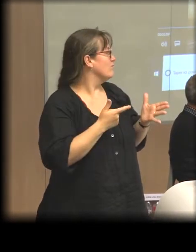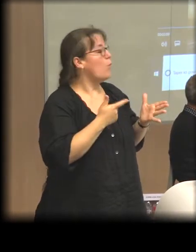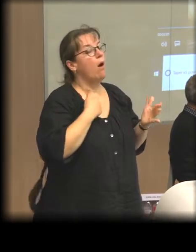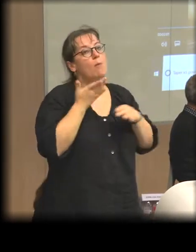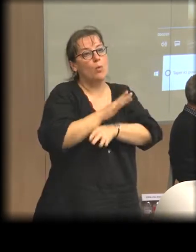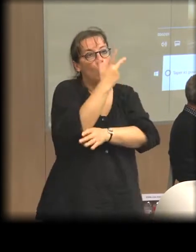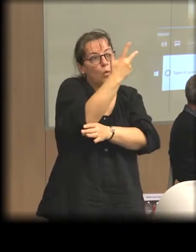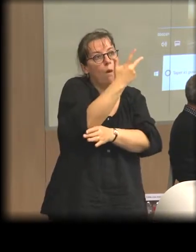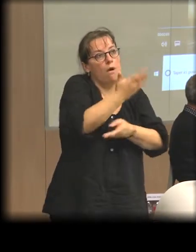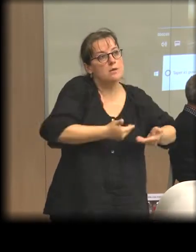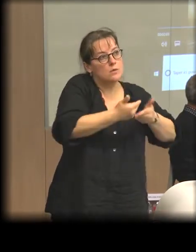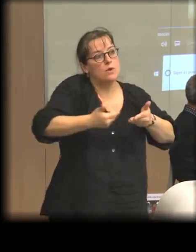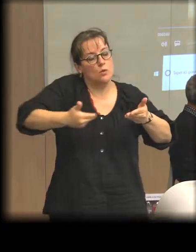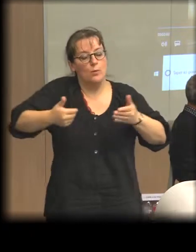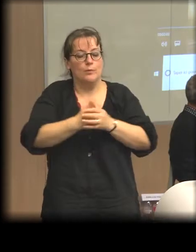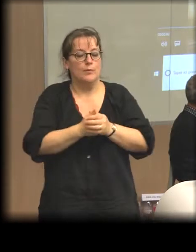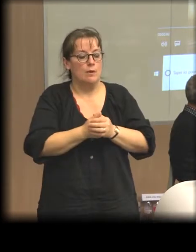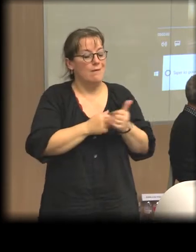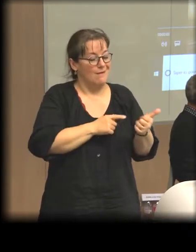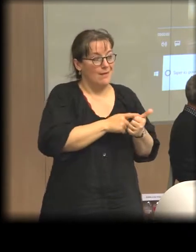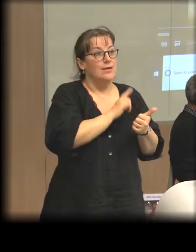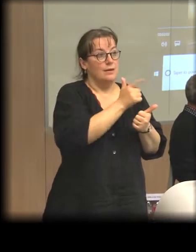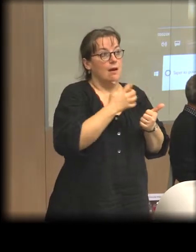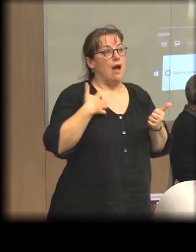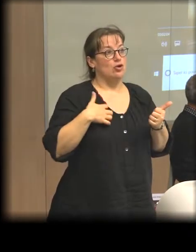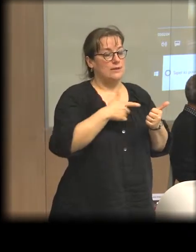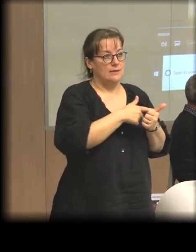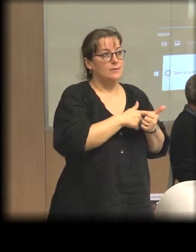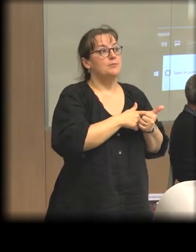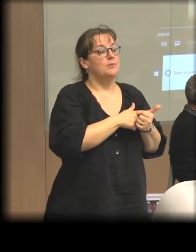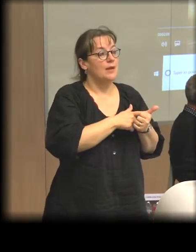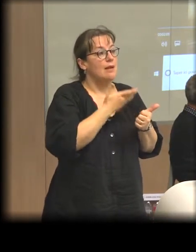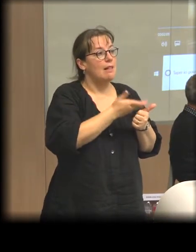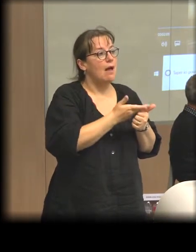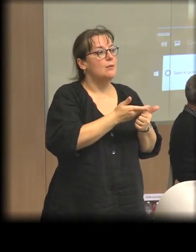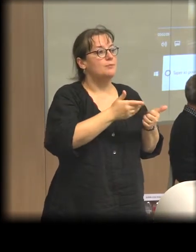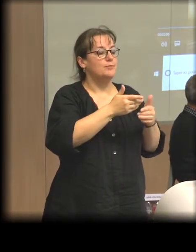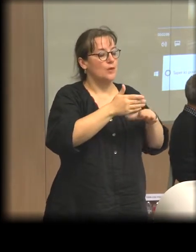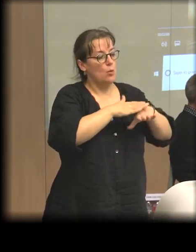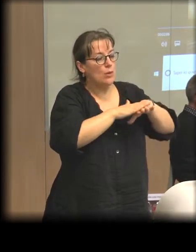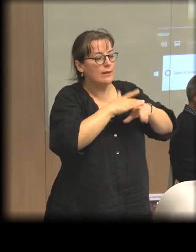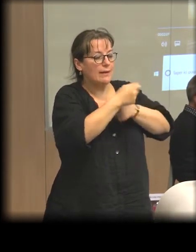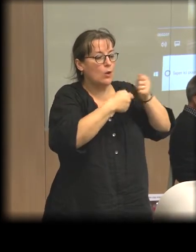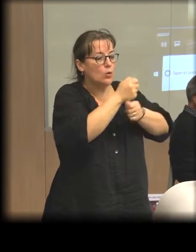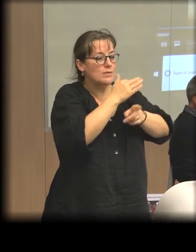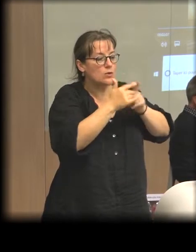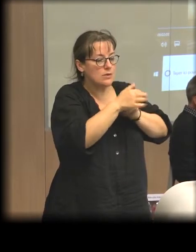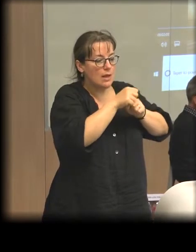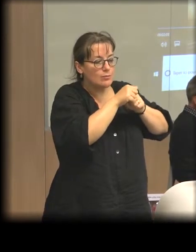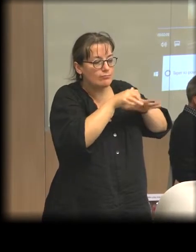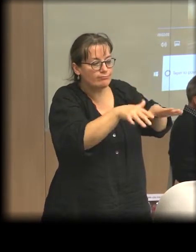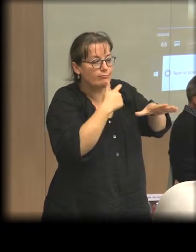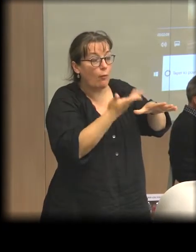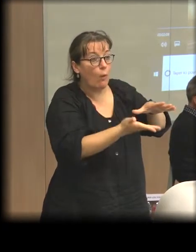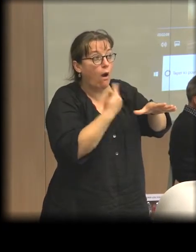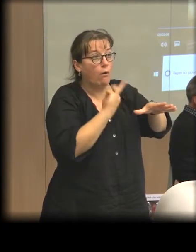petit peu contrastés. En Argentine, la politique d'économie sociale qui s'est mise en place est en fait réduite à